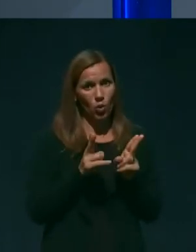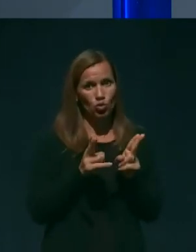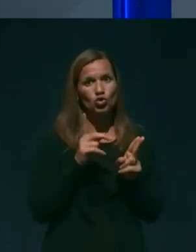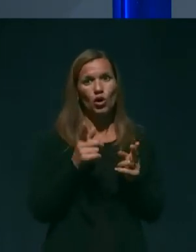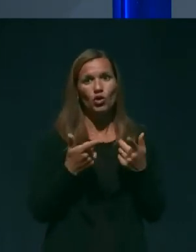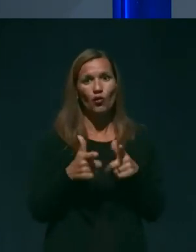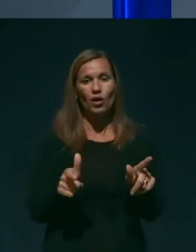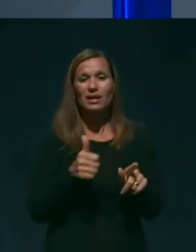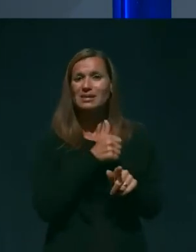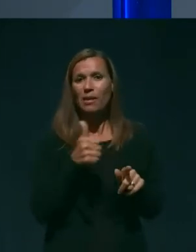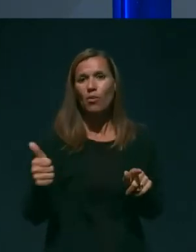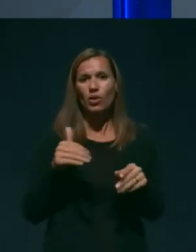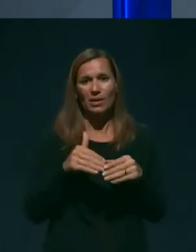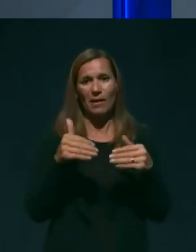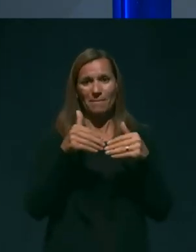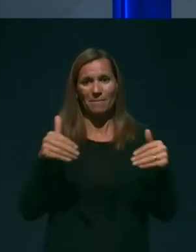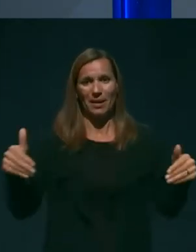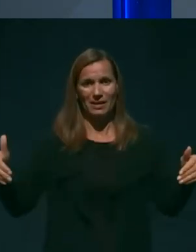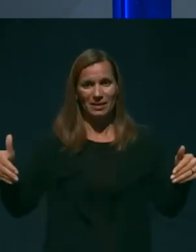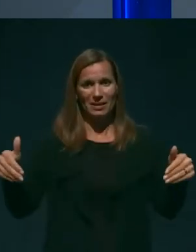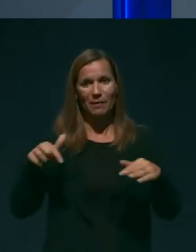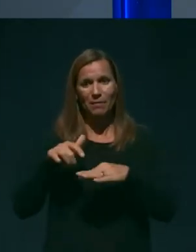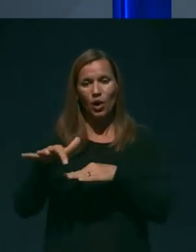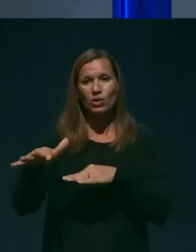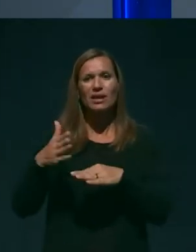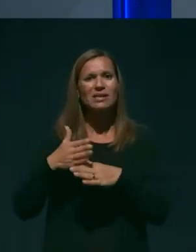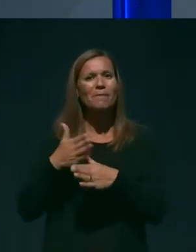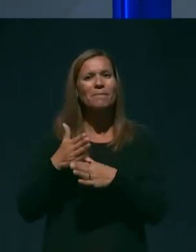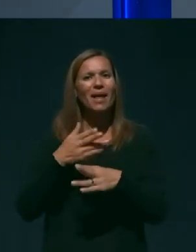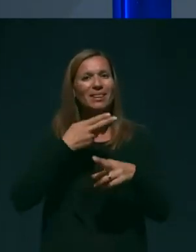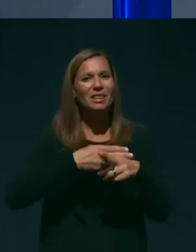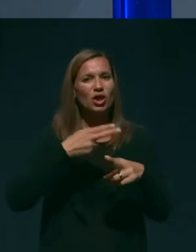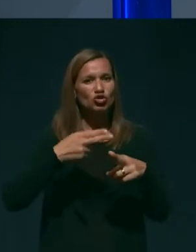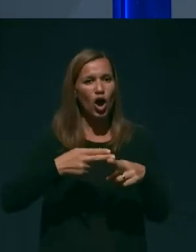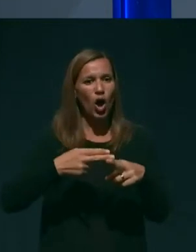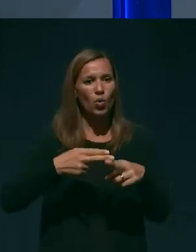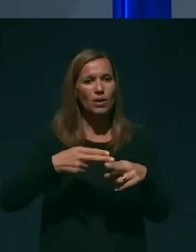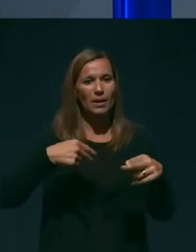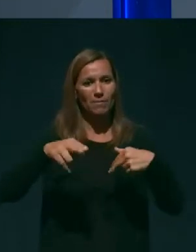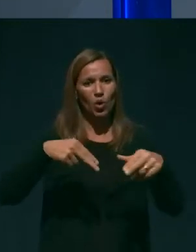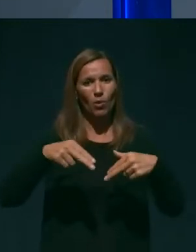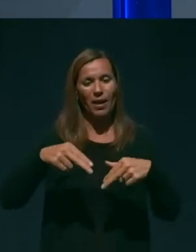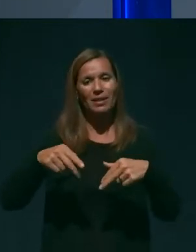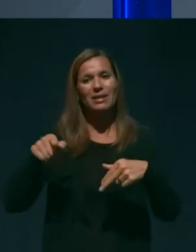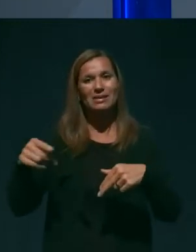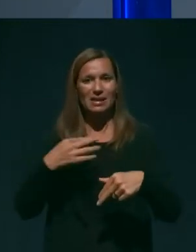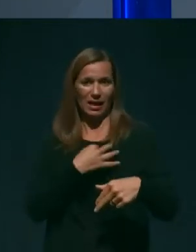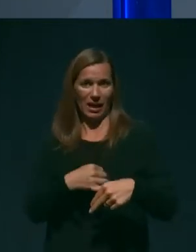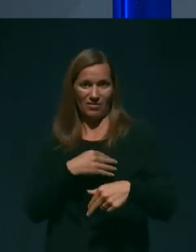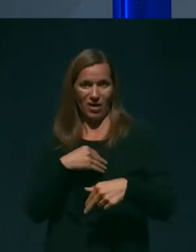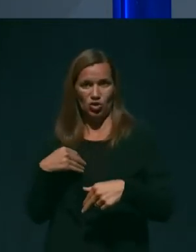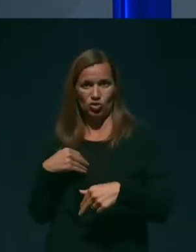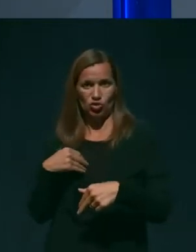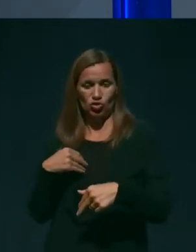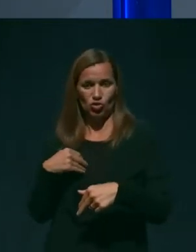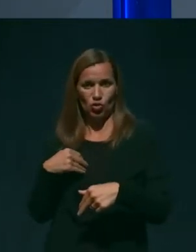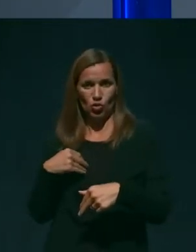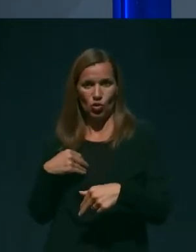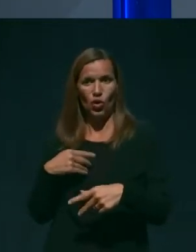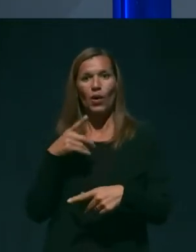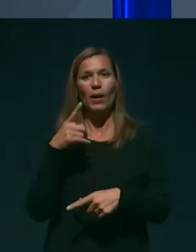na mejnih prehodih za meddržavni promet, ki so odprti na meji za Republiko Hrvaško in na